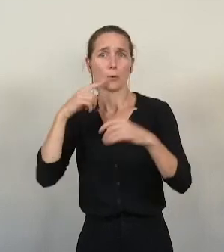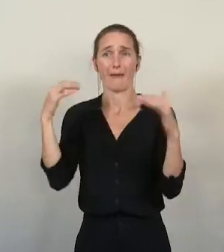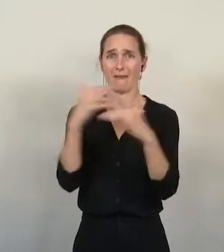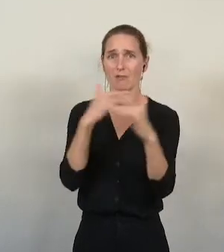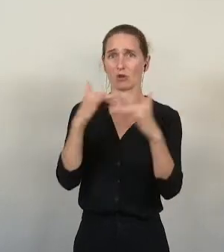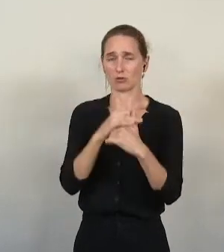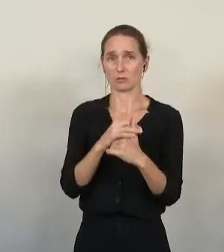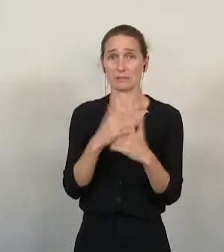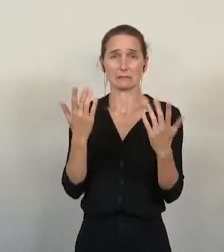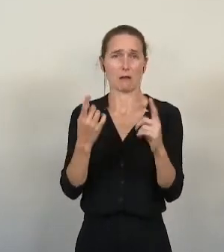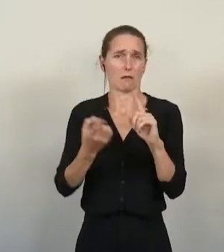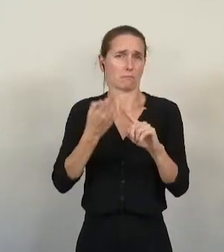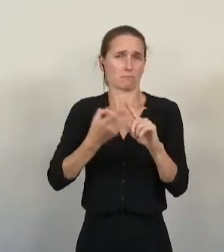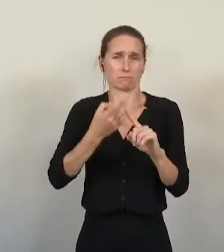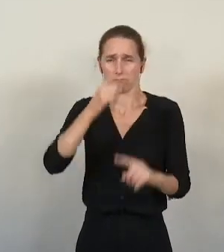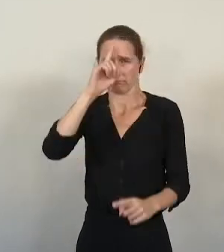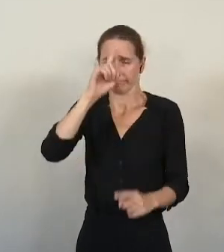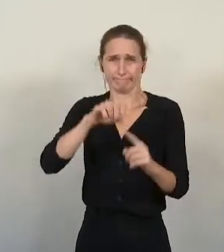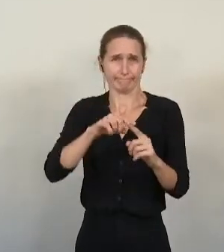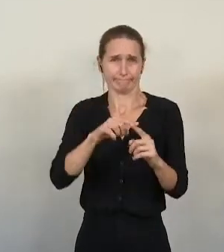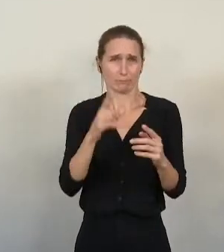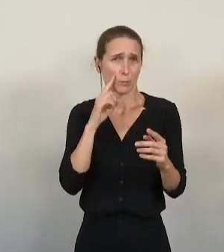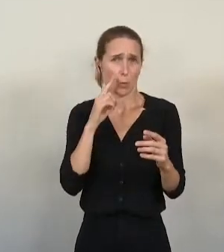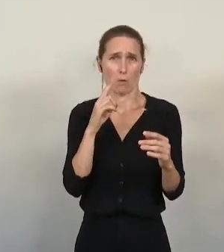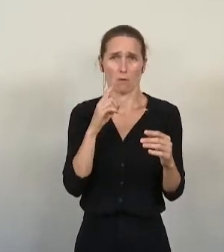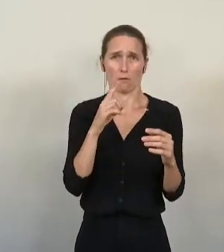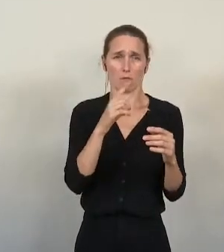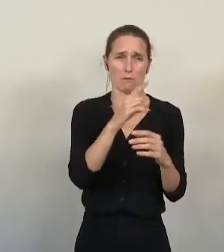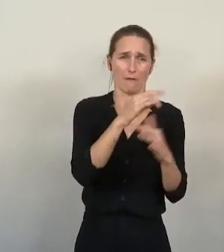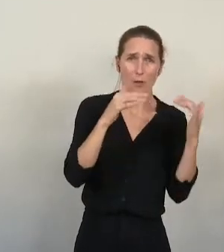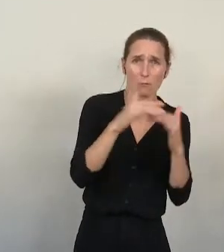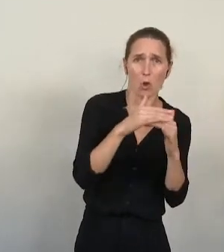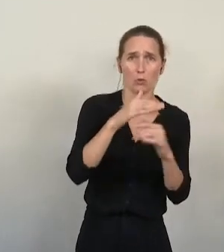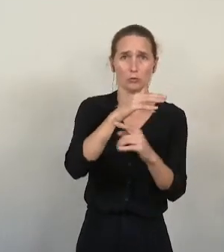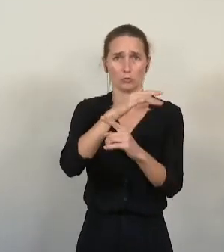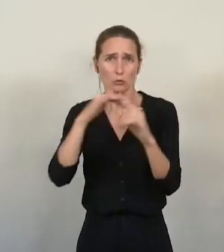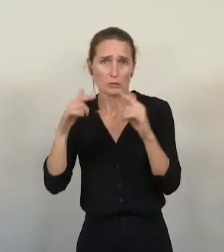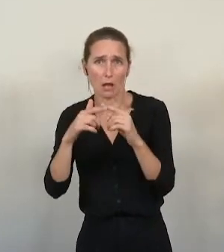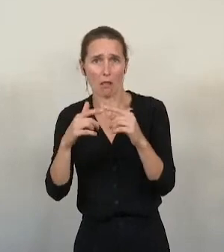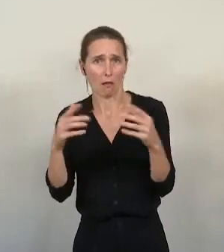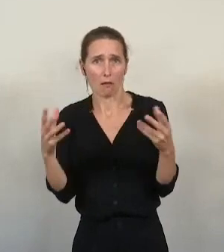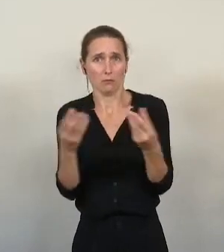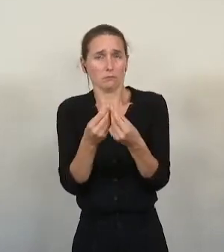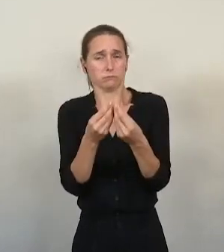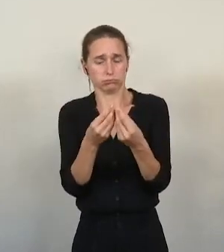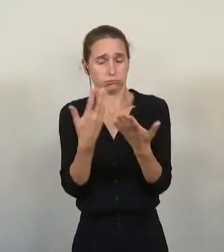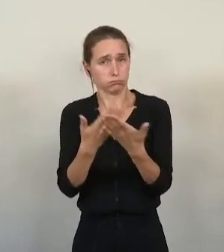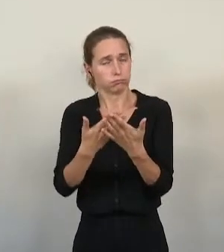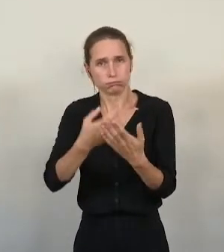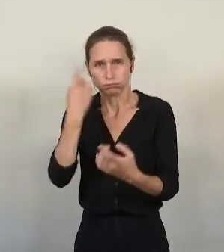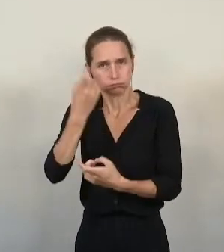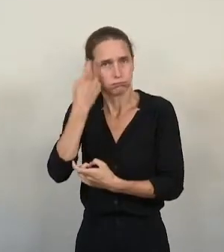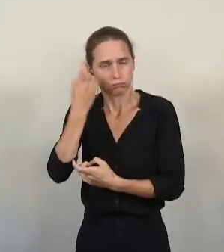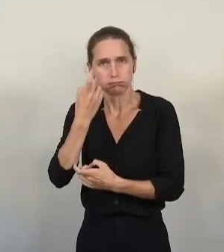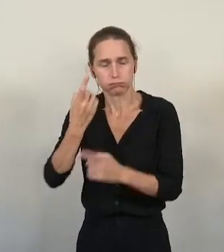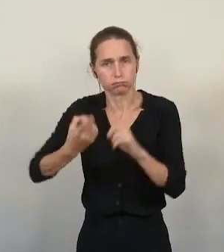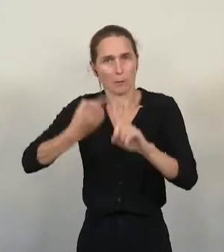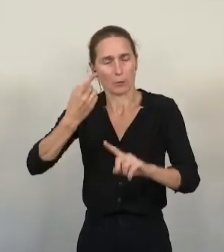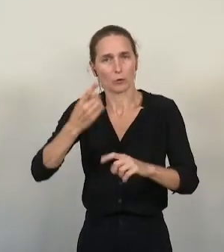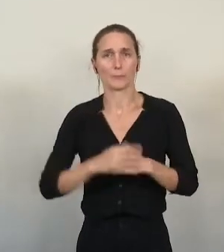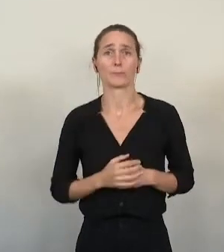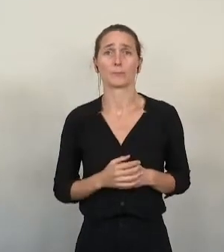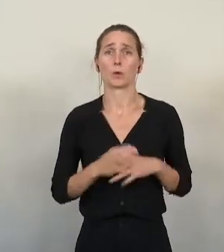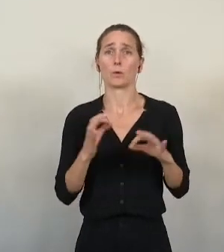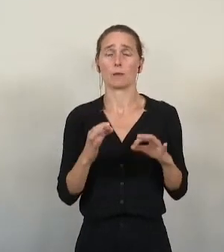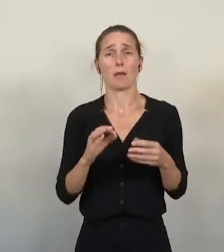social qu'environnemental. Le problème, c'est qu'on a beau accumuler les lancements de dispositifs, on ne peut que